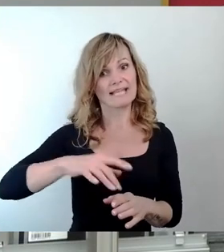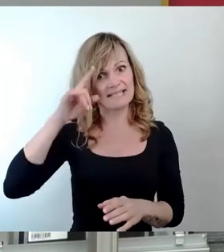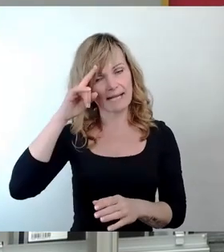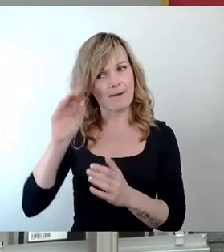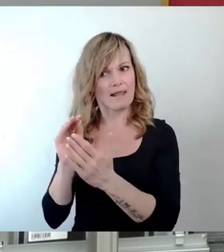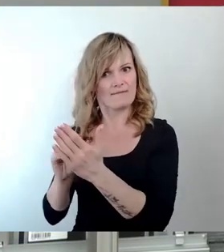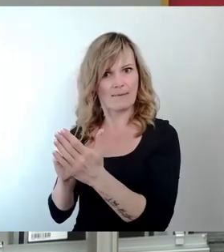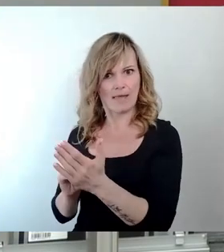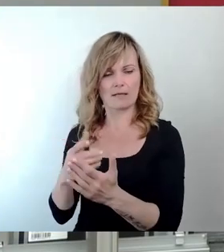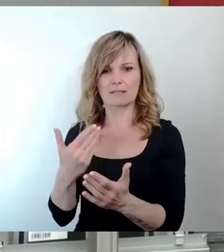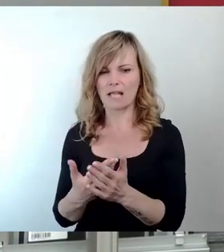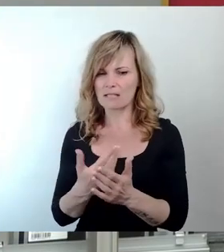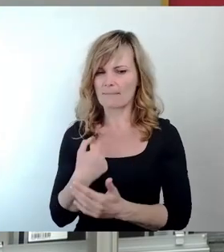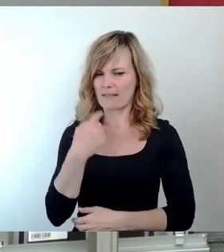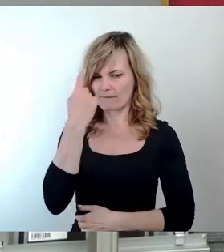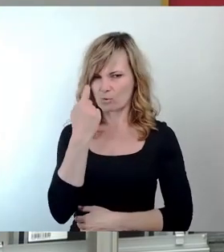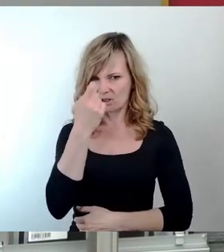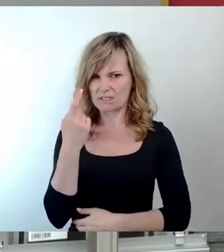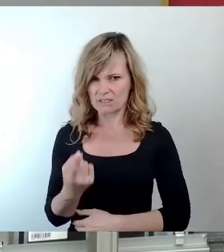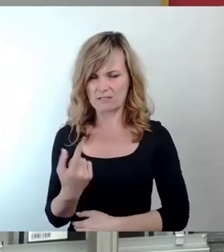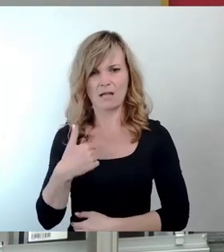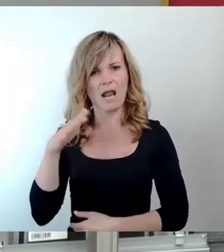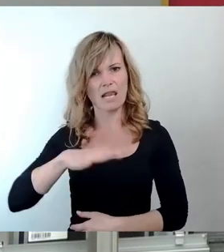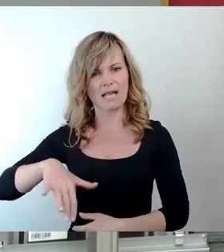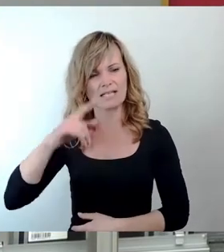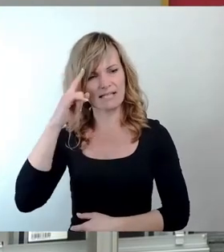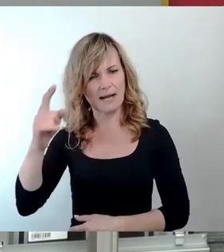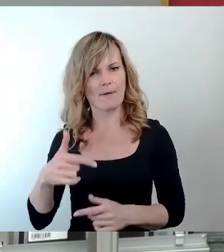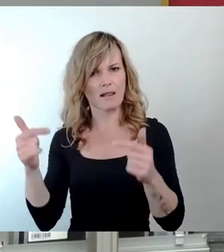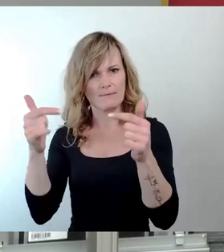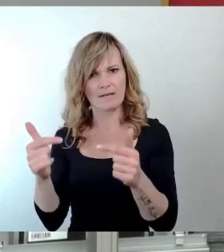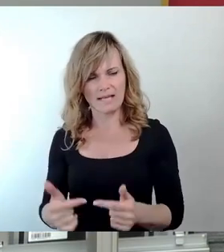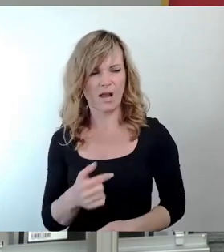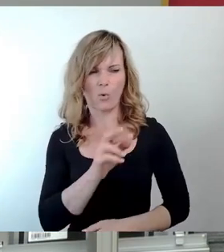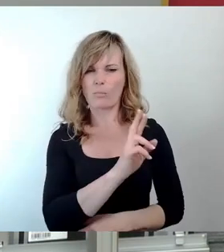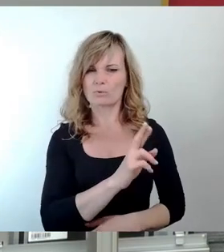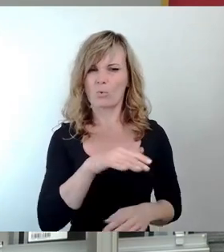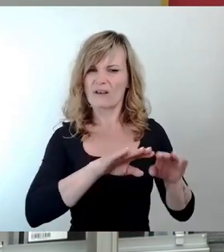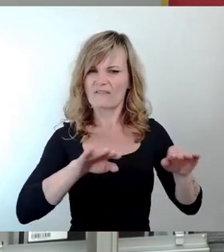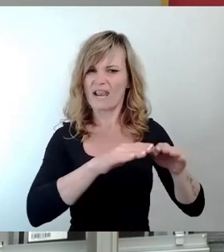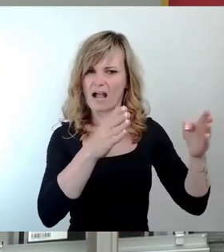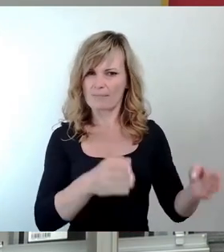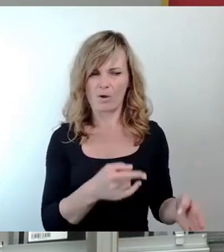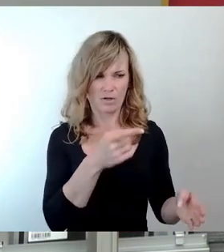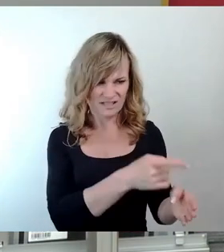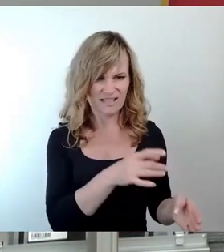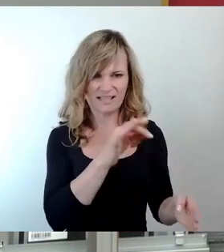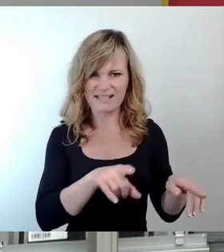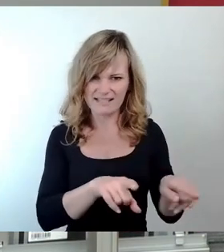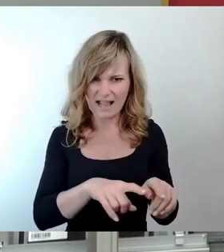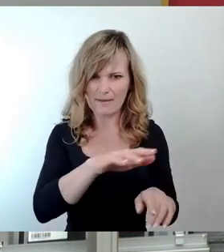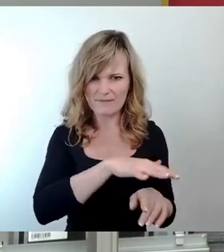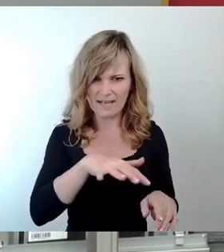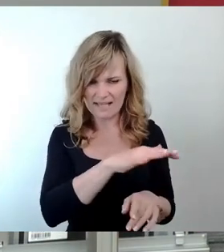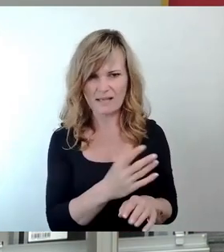Umso verwunderlicher ist es, dass die Landesdenkmalpflege mit der Unterschutzstellung des Robotronenflachbaus nun für einen und dieselbe Fläche plötzlich vollkommen